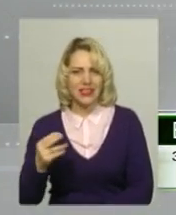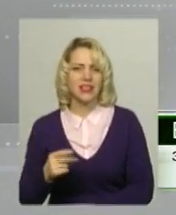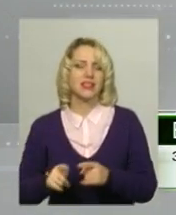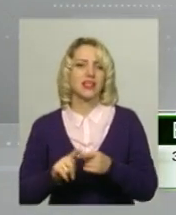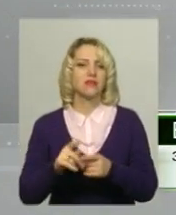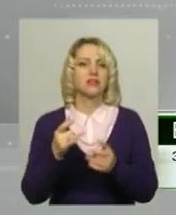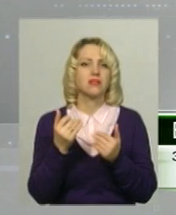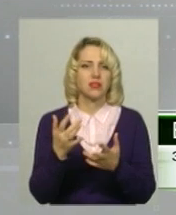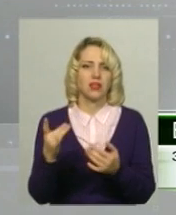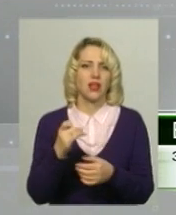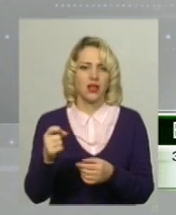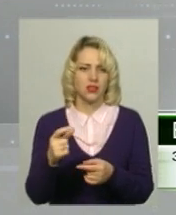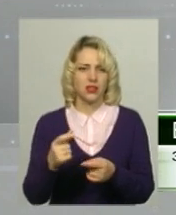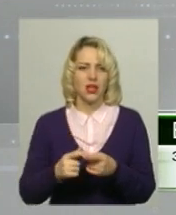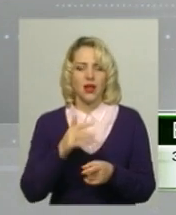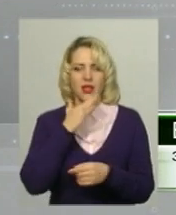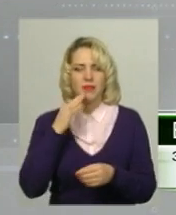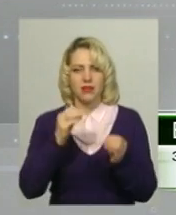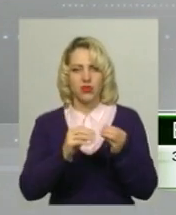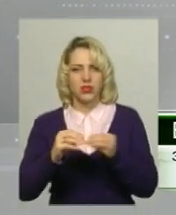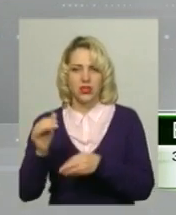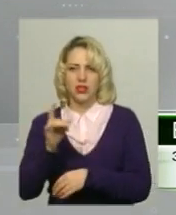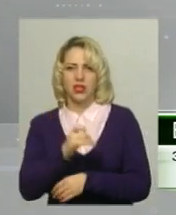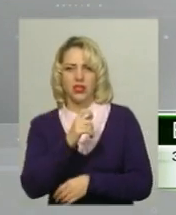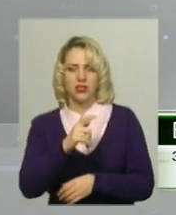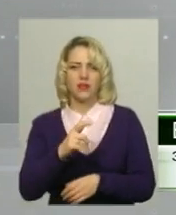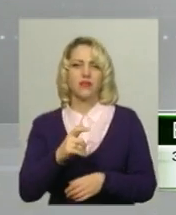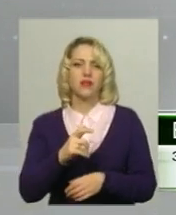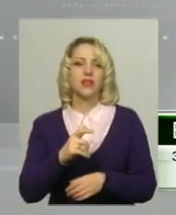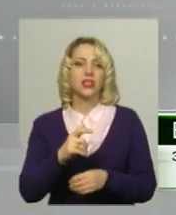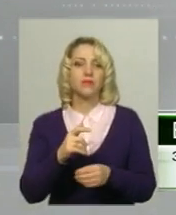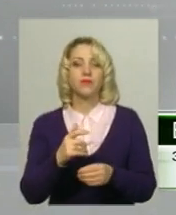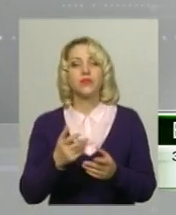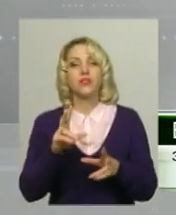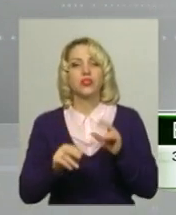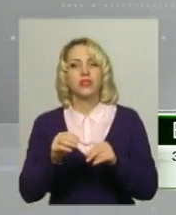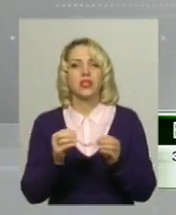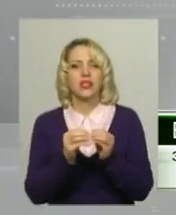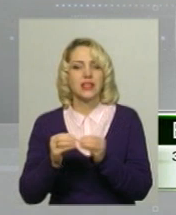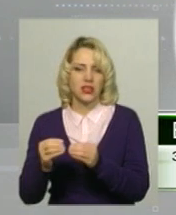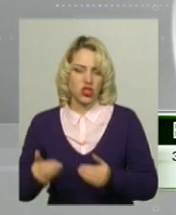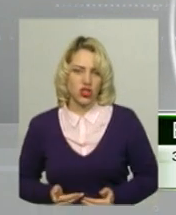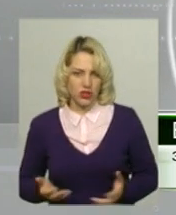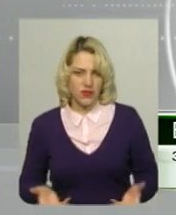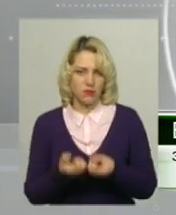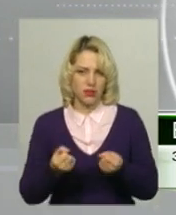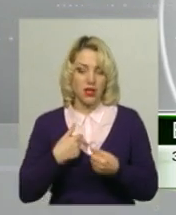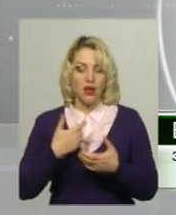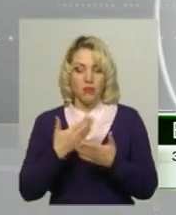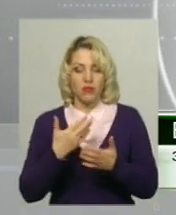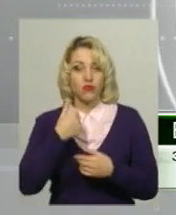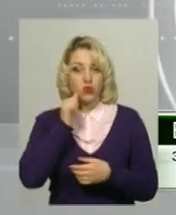не один десяток життів спасла моя кров. Я буквально вчора здав в